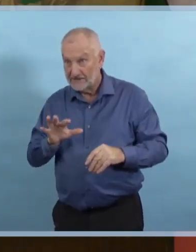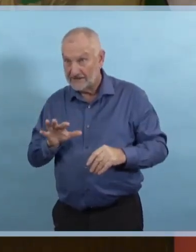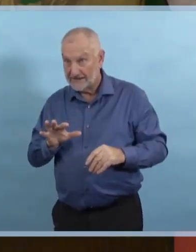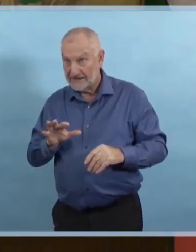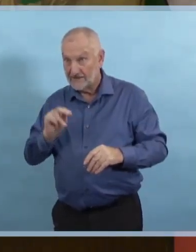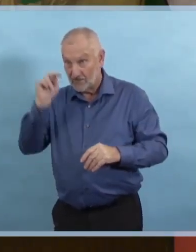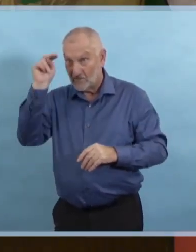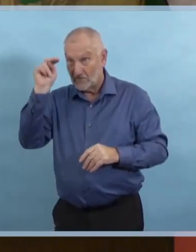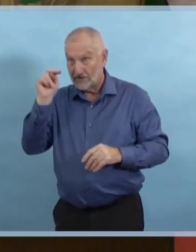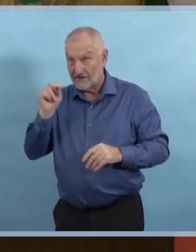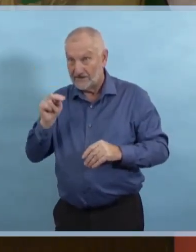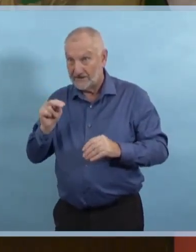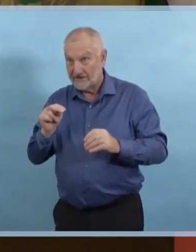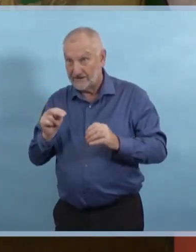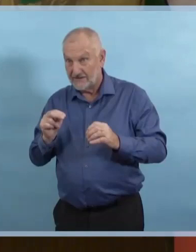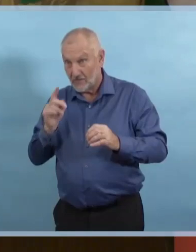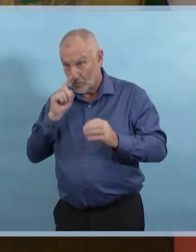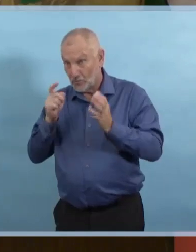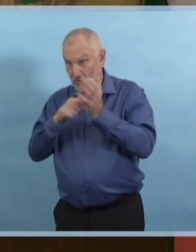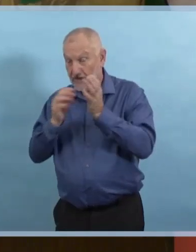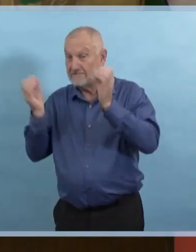C'est là où c'est le plus évident.